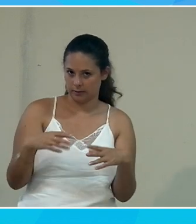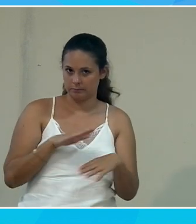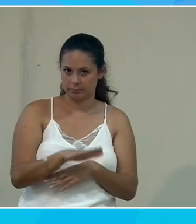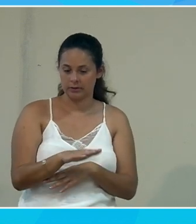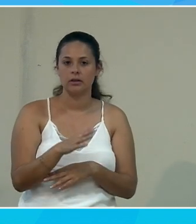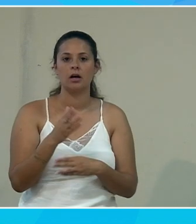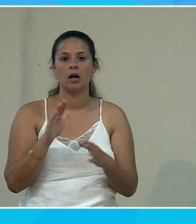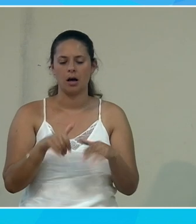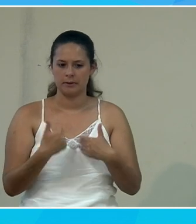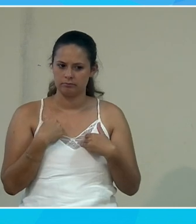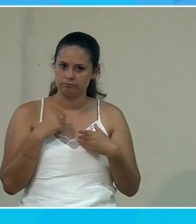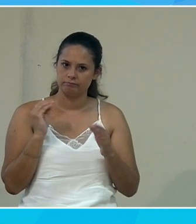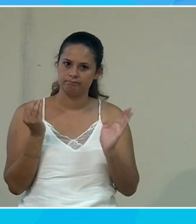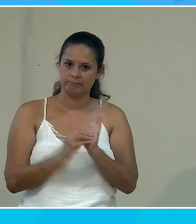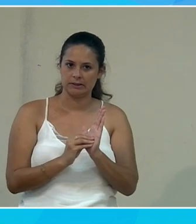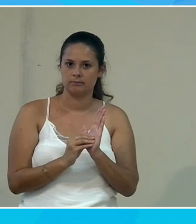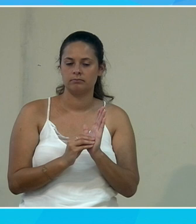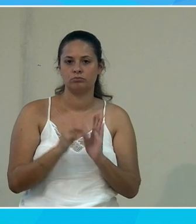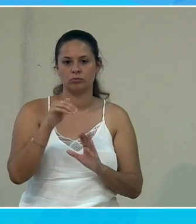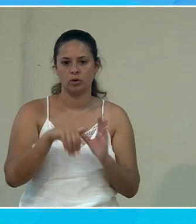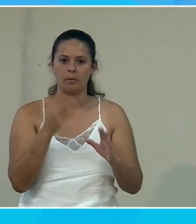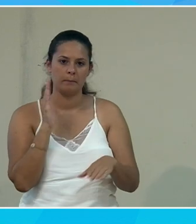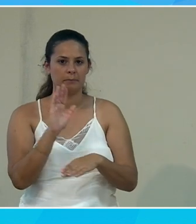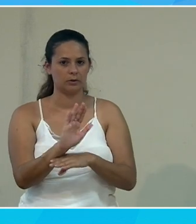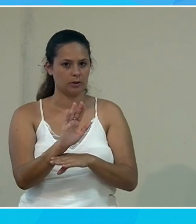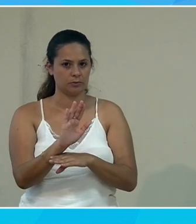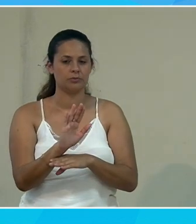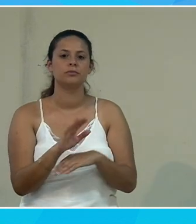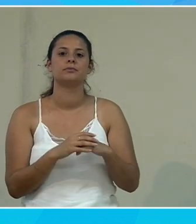je vais rentrer dans la présentation